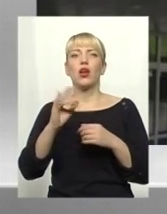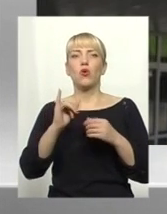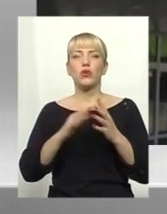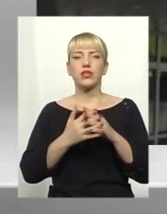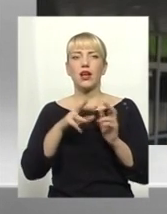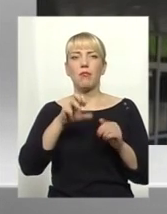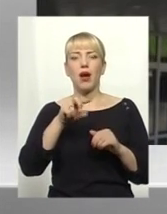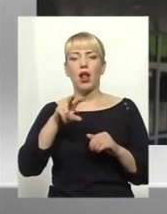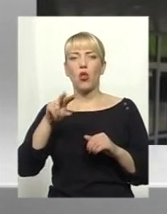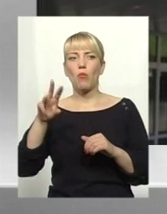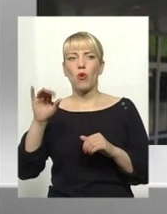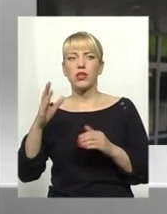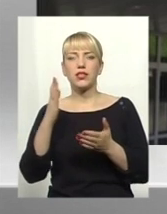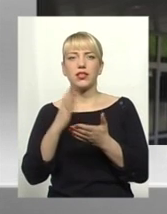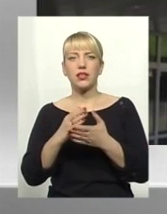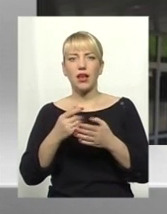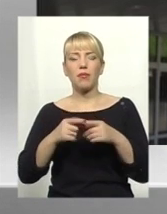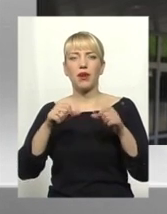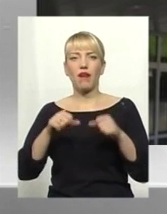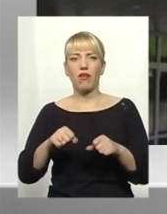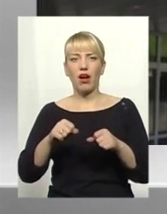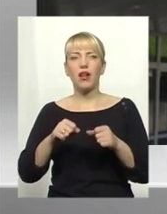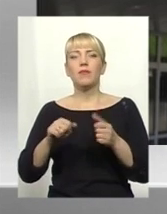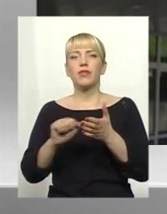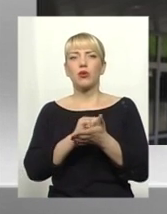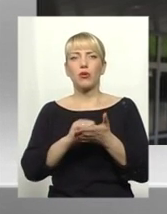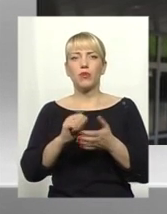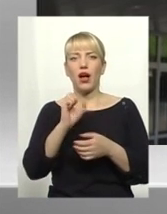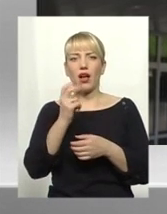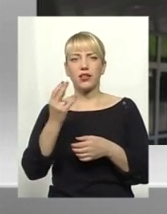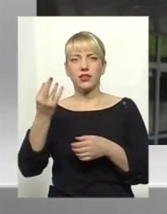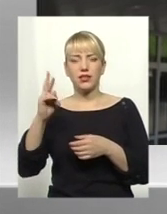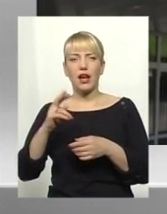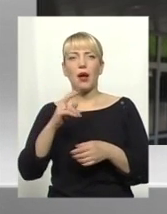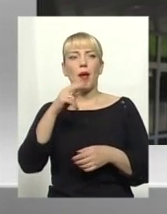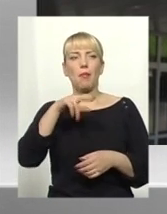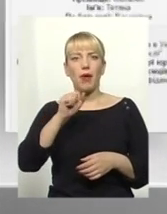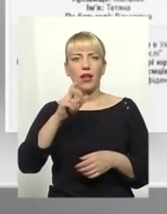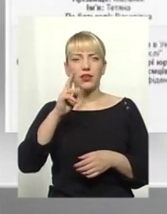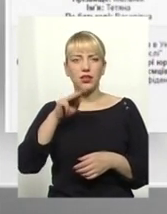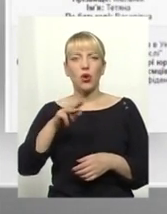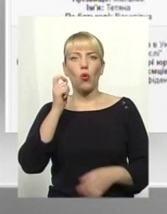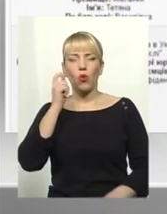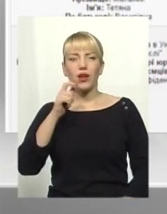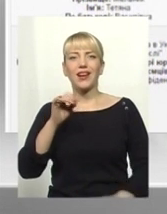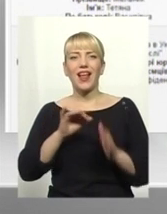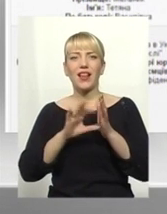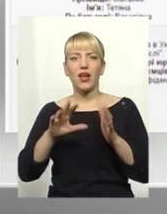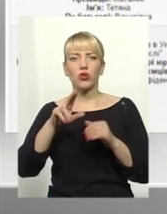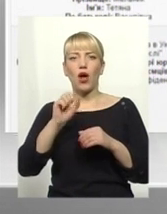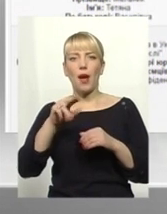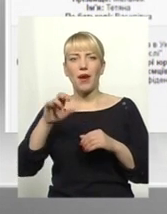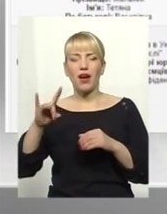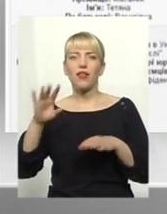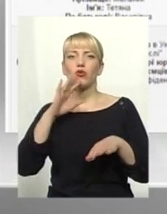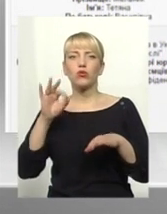ексмер володіє корпоративними правами, невеликою часткою УПАД «Укрелектроапарат» та КСП «Бужок». Дружина Сергія Мельника є